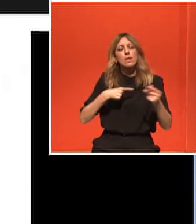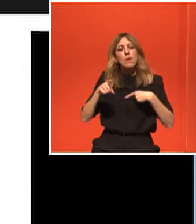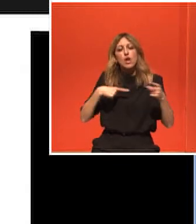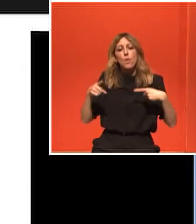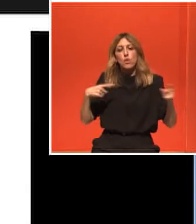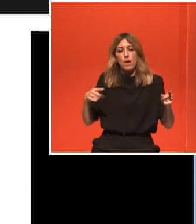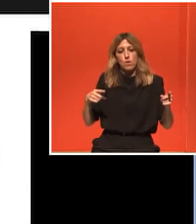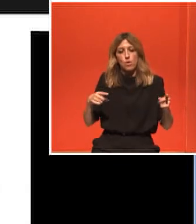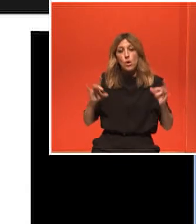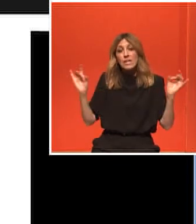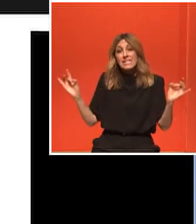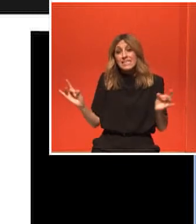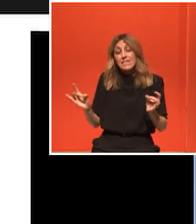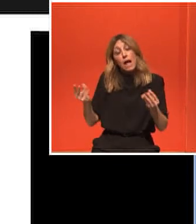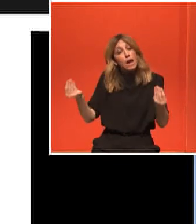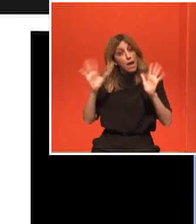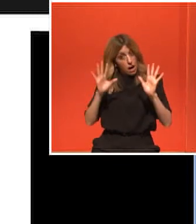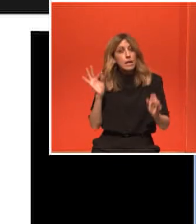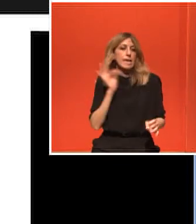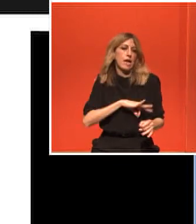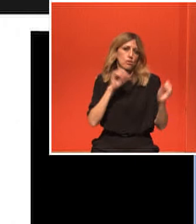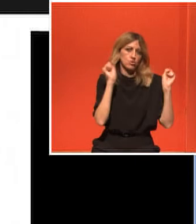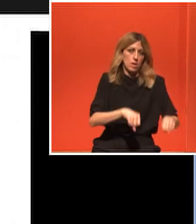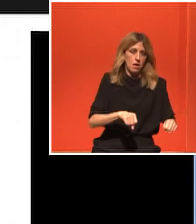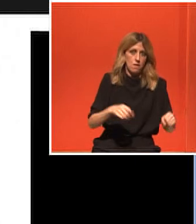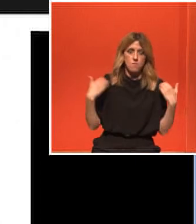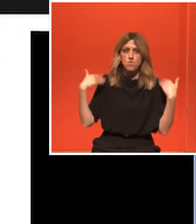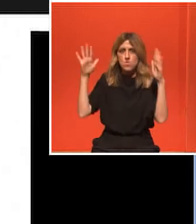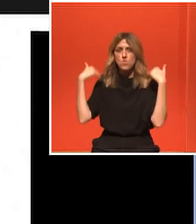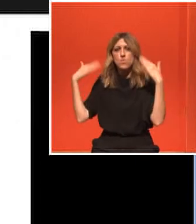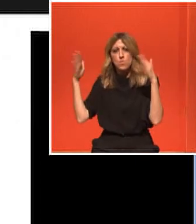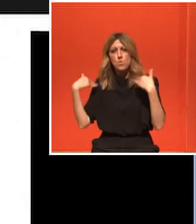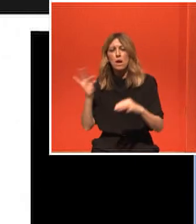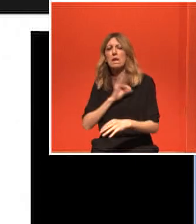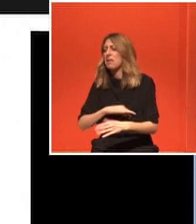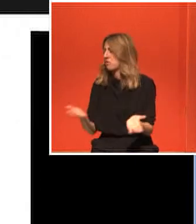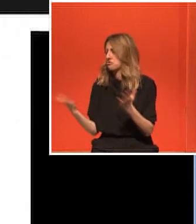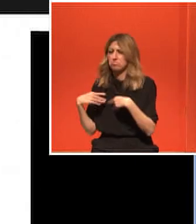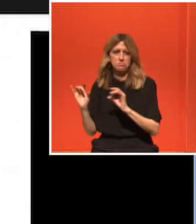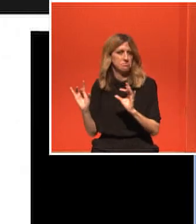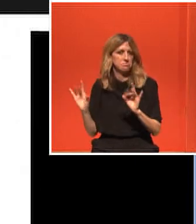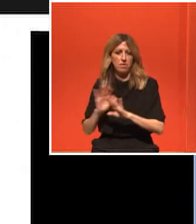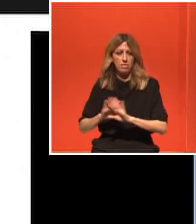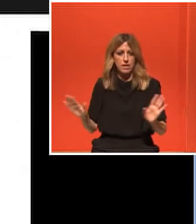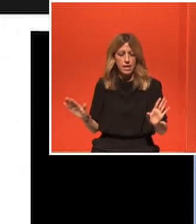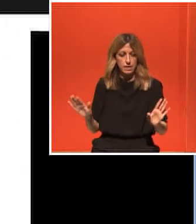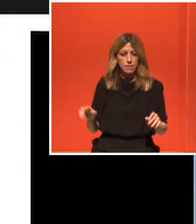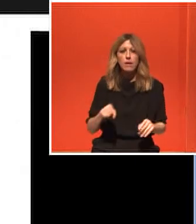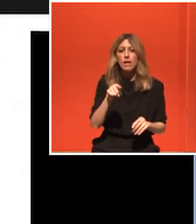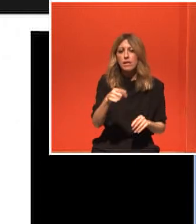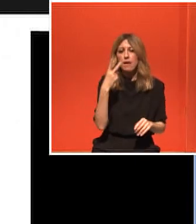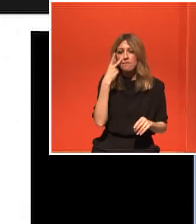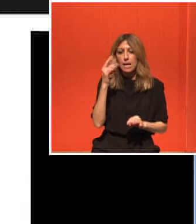αποτέλεσμα. Για πρώτη φορά μπορεί να δούμε σε κυταρικό επίπεδο τι σημαίνει μηχανικά φορτιζόμενο ένα